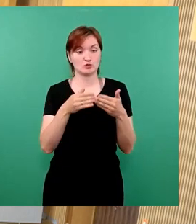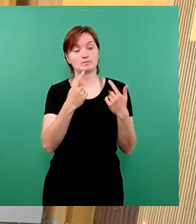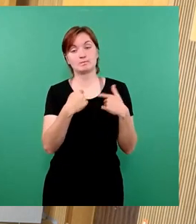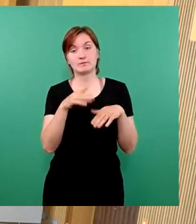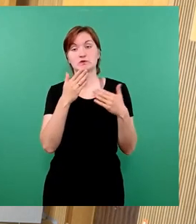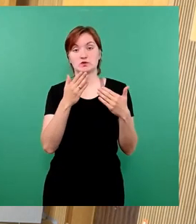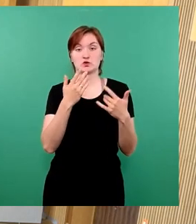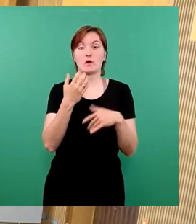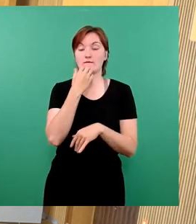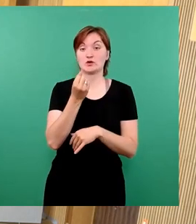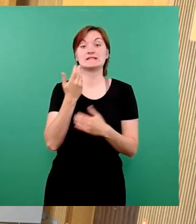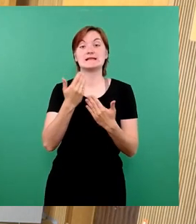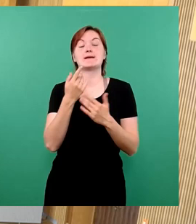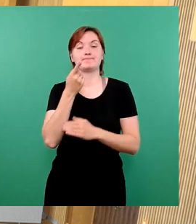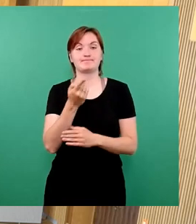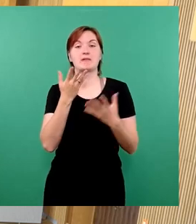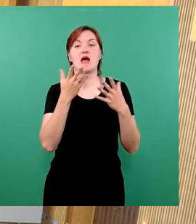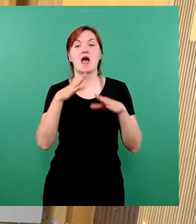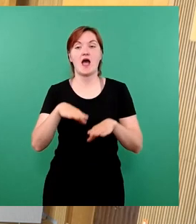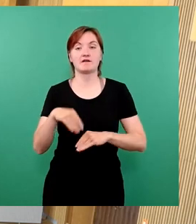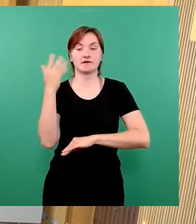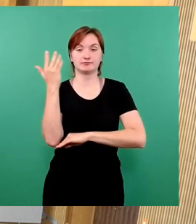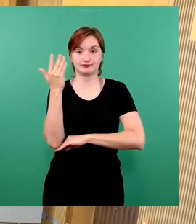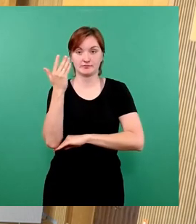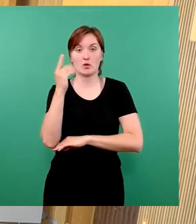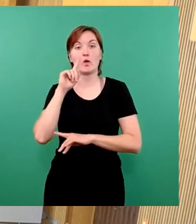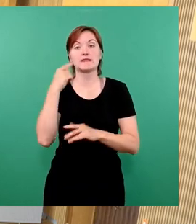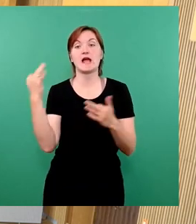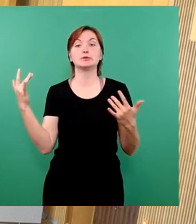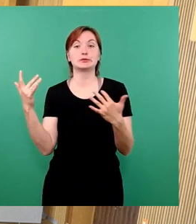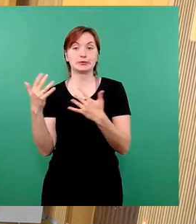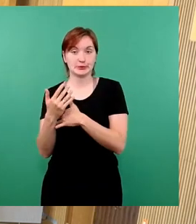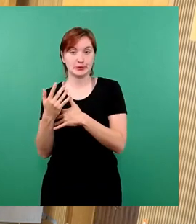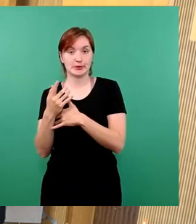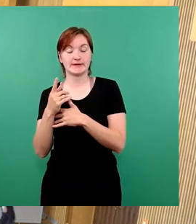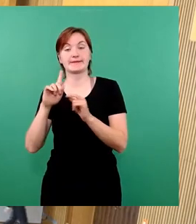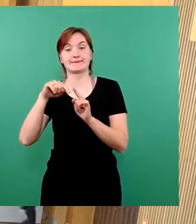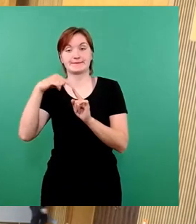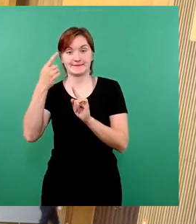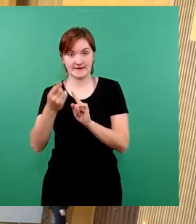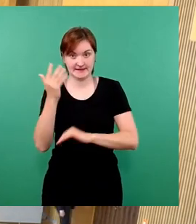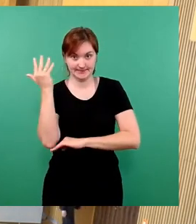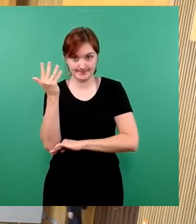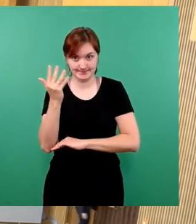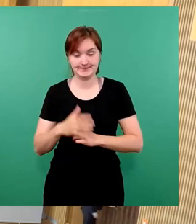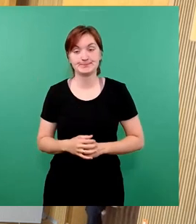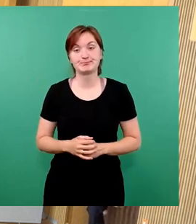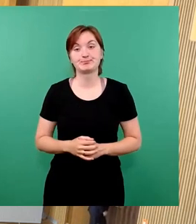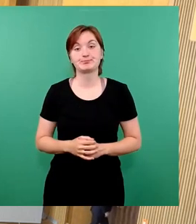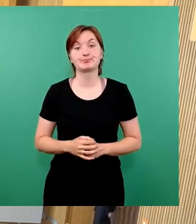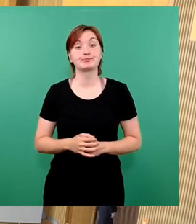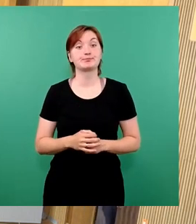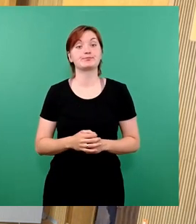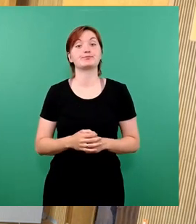starten. Und wie ich es eingangs gesagt hätte, sind Bündnis 90 die Grünen diejenigen, die in der Fraktionsrunde starten würden. Bitte schön, Herr Böthner.